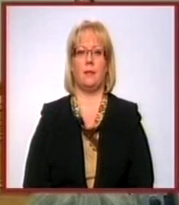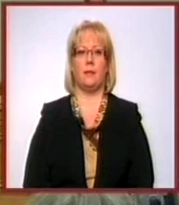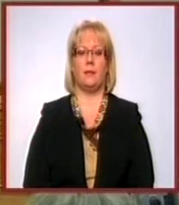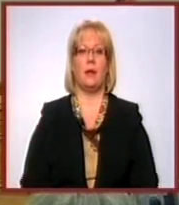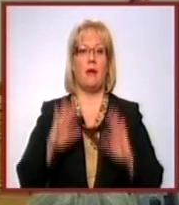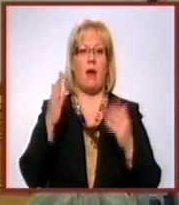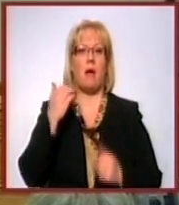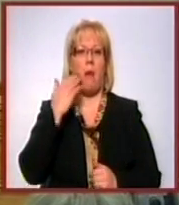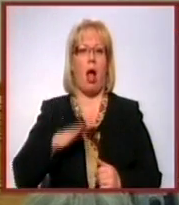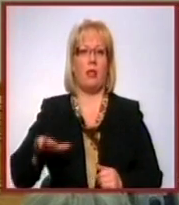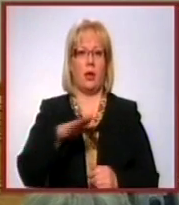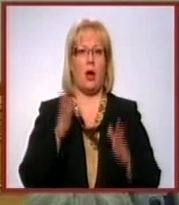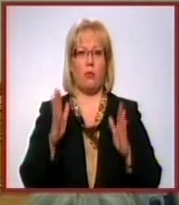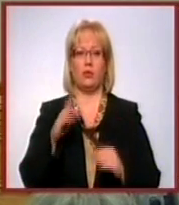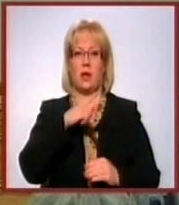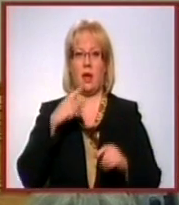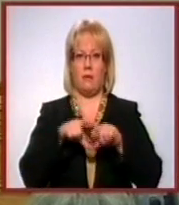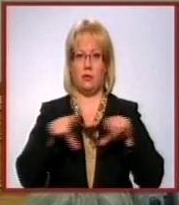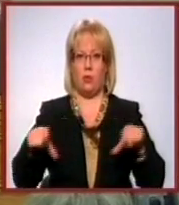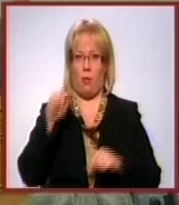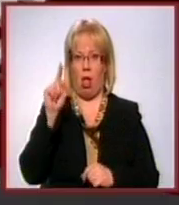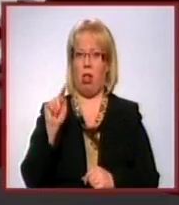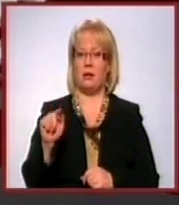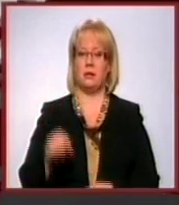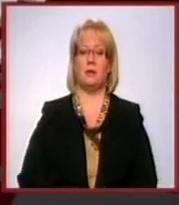Vai Baltijā būs Krievs skolas?